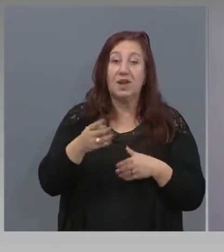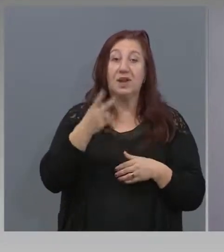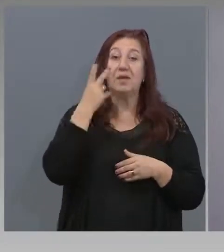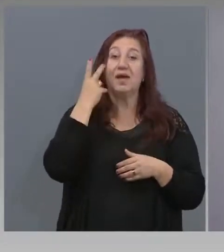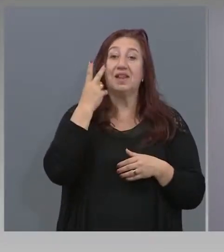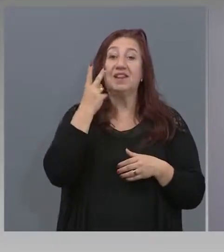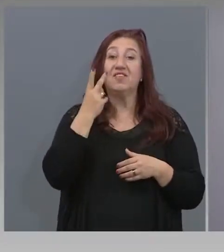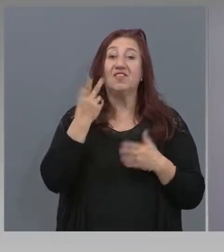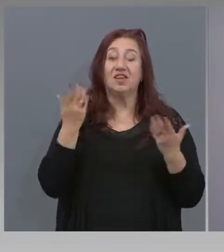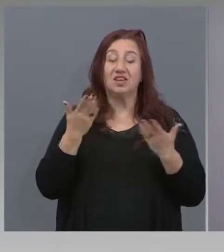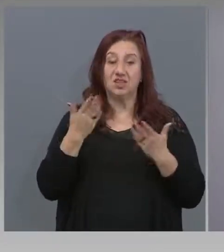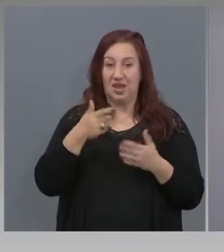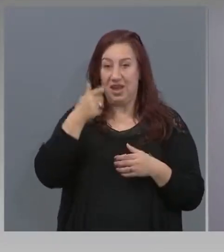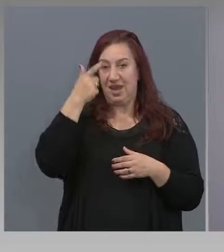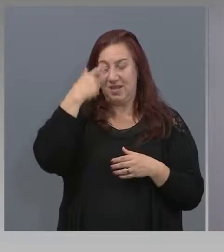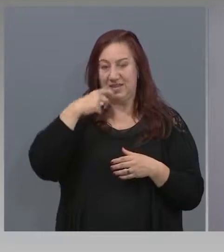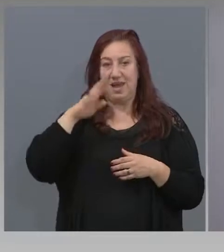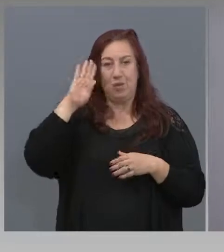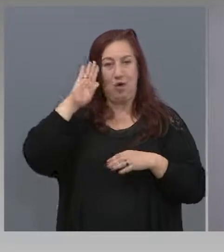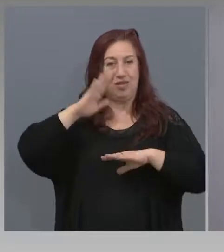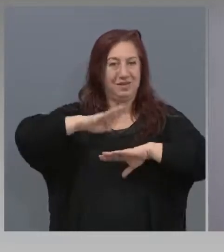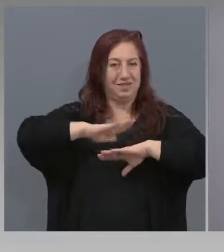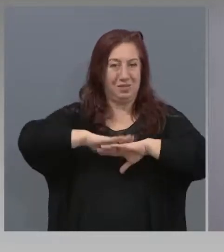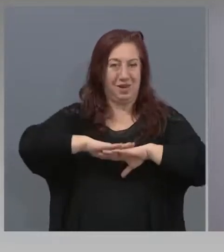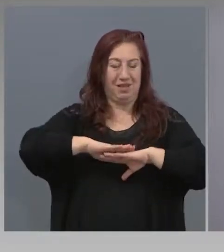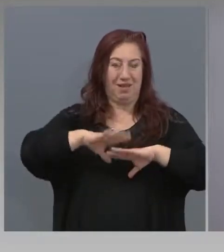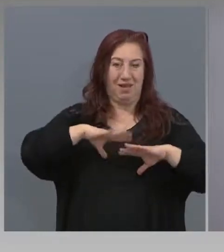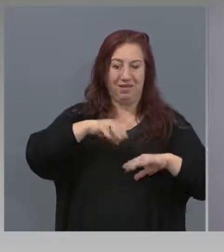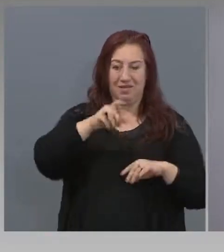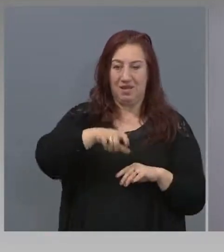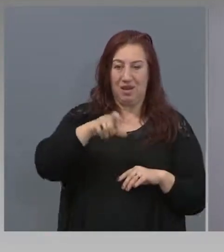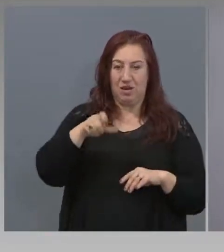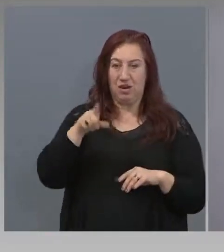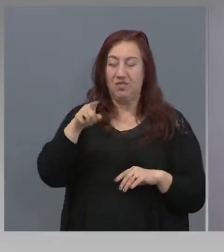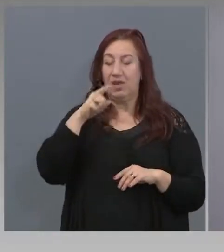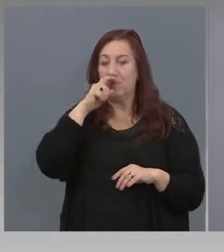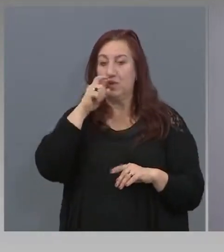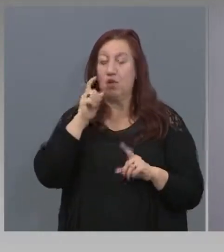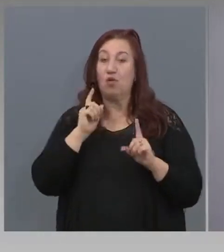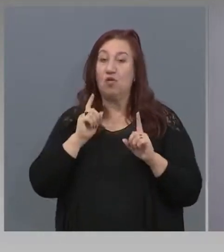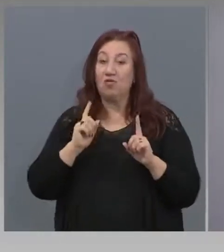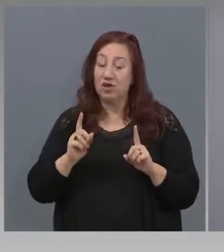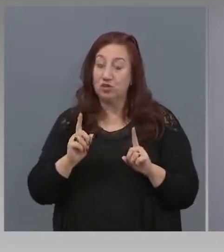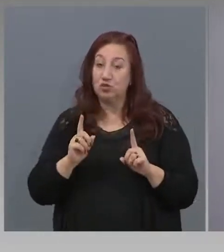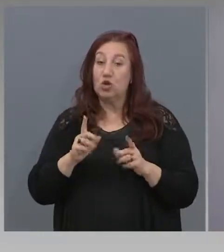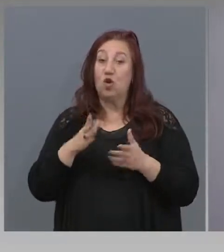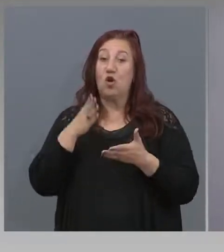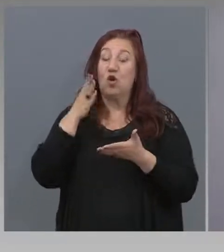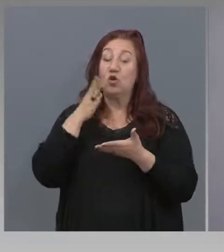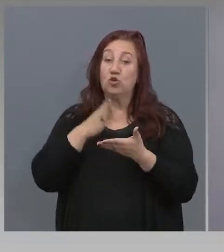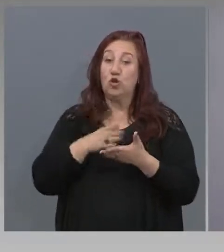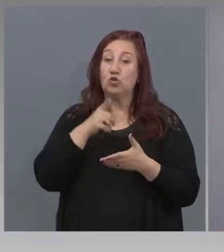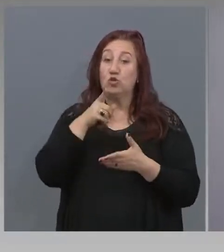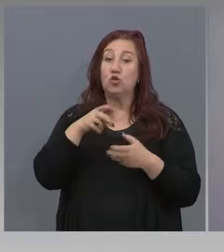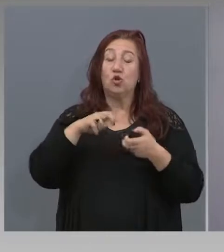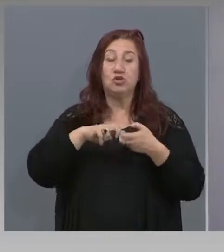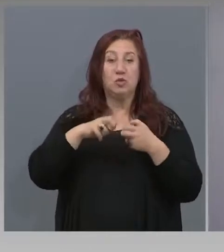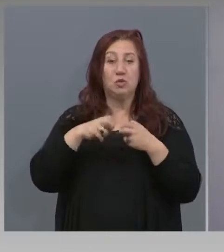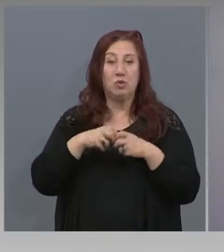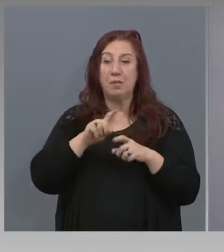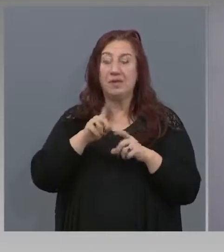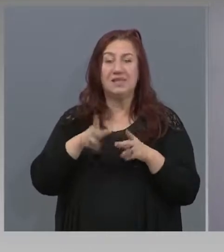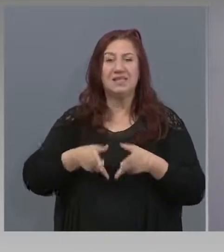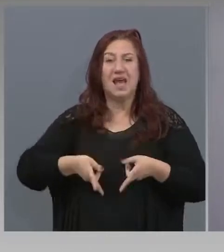Самодисциплината на гражданите, това е включително важно. все пак, докато този проблем не бъде решен в глобален